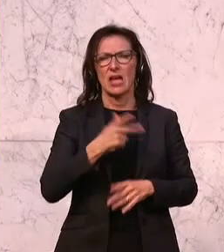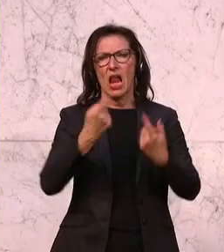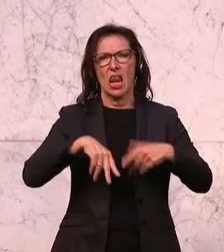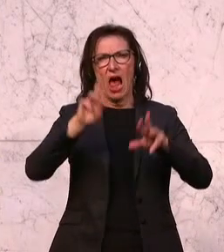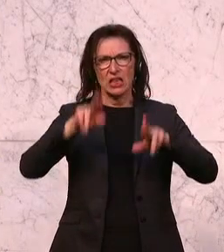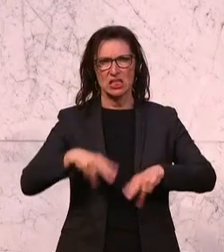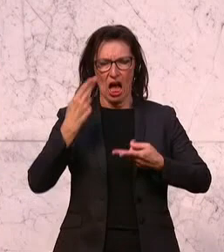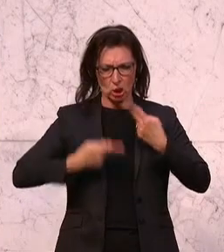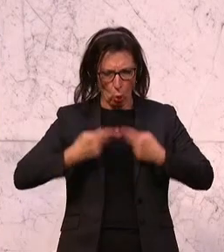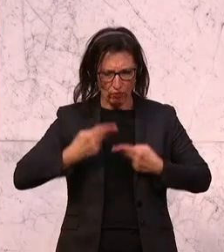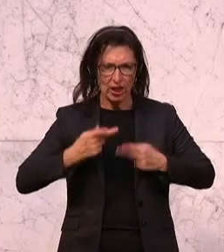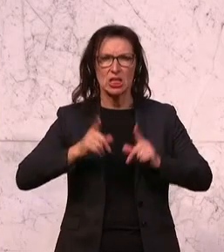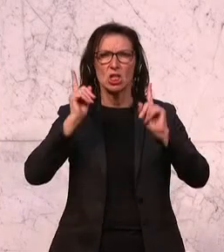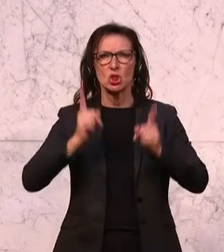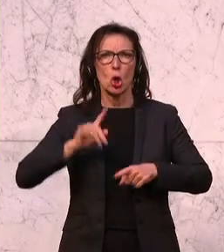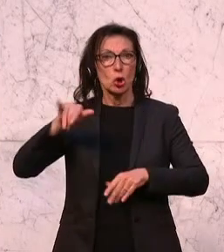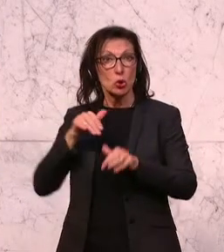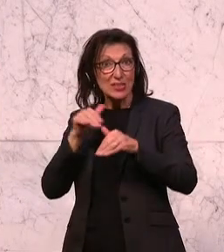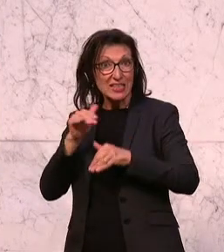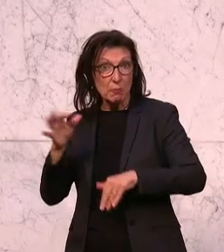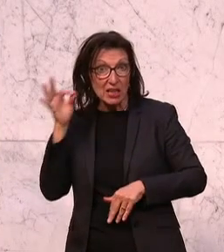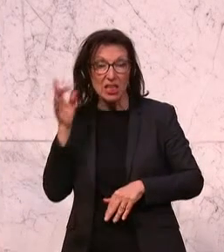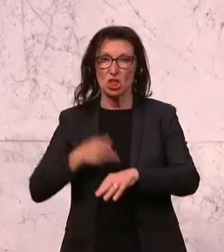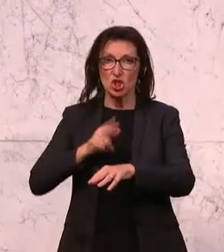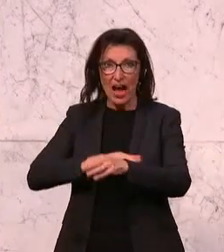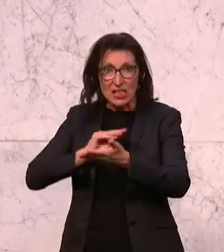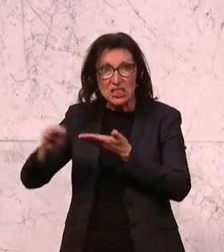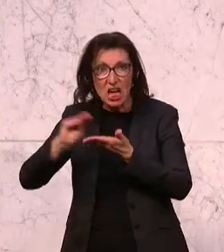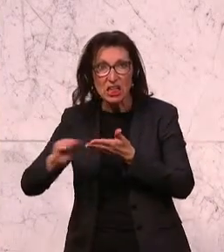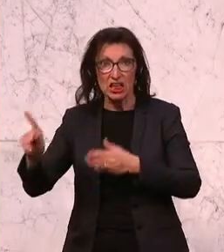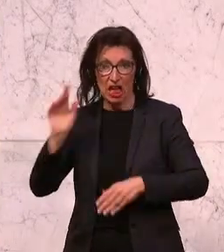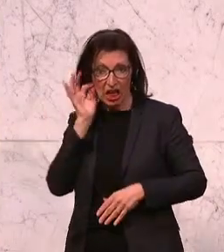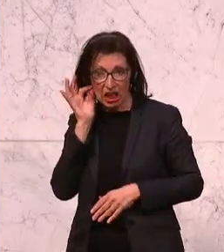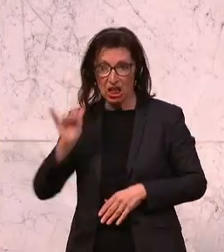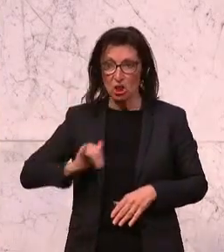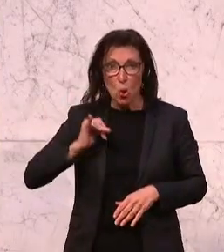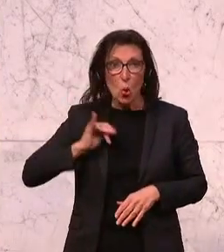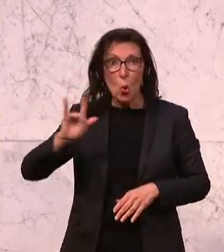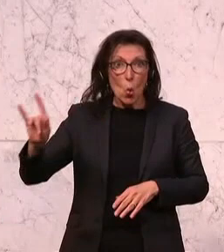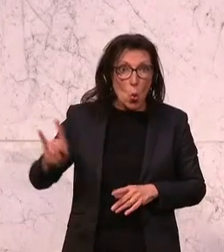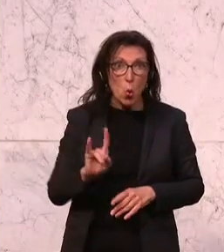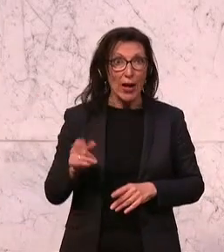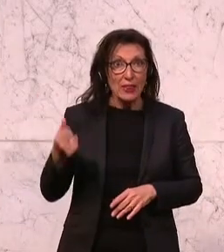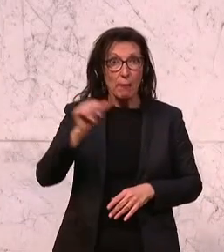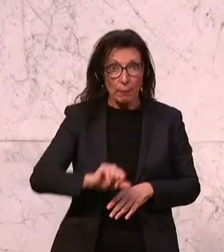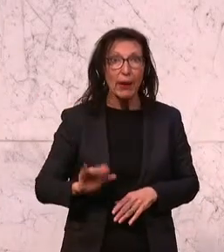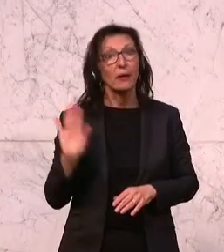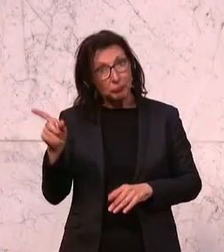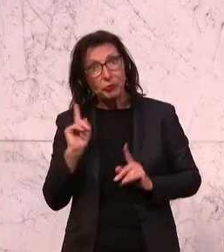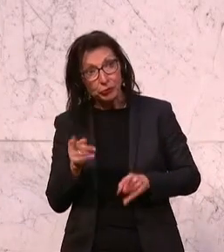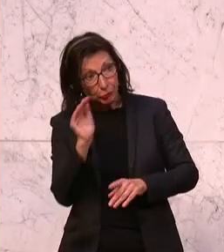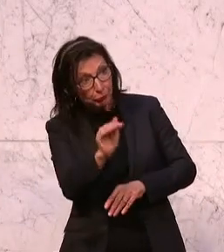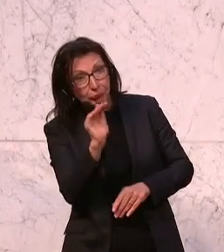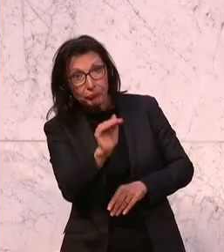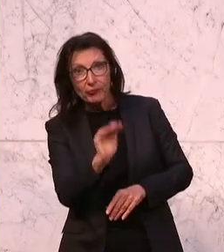hinzusetzen mit der Justizministerin und auch mit der Staatssekretärin, mit der Jugendstaatssekretärin und zu sagen, liebe Sozialreferenten der